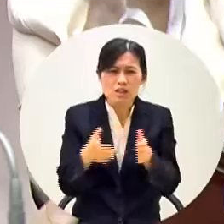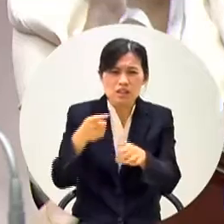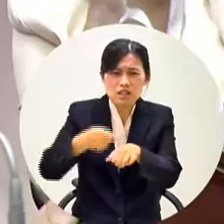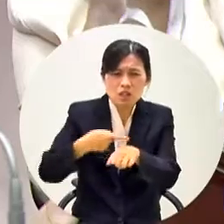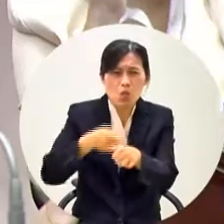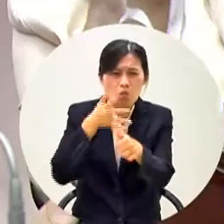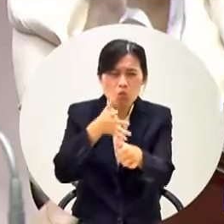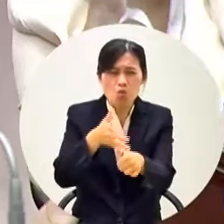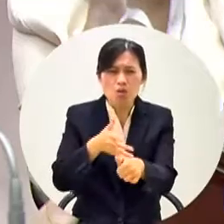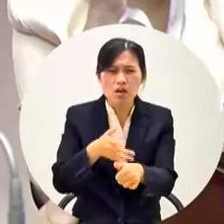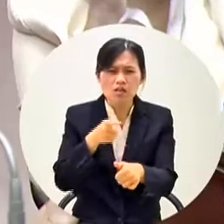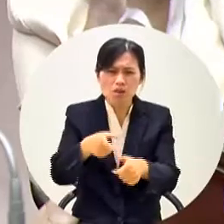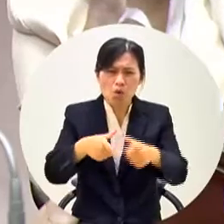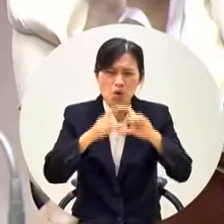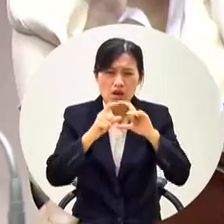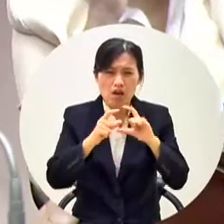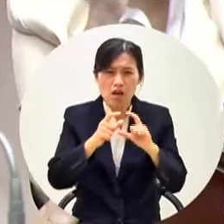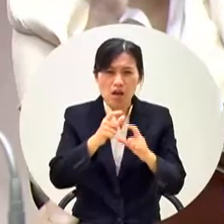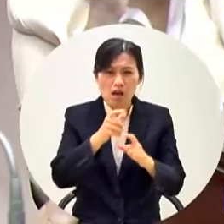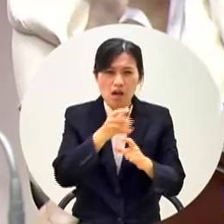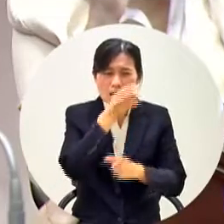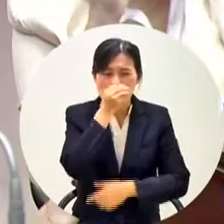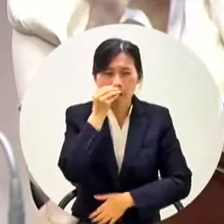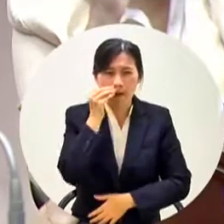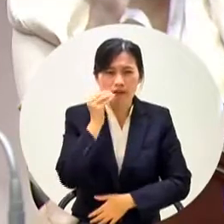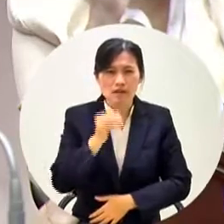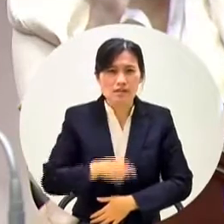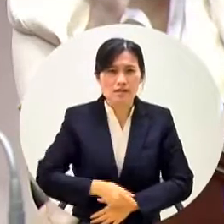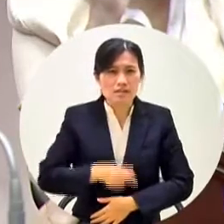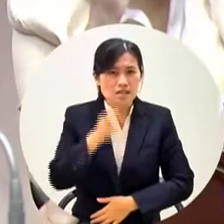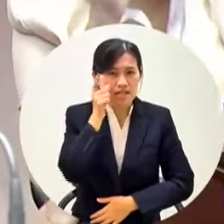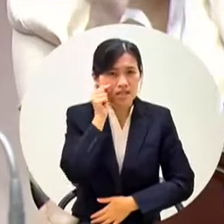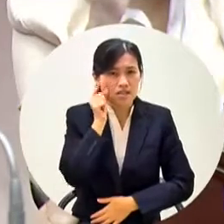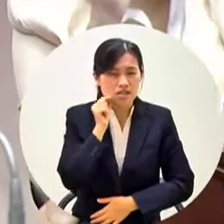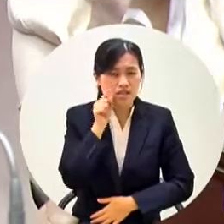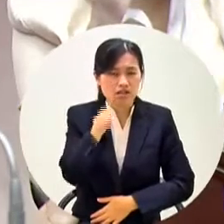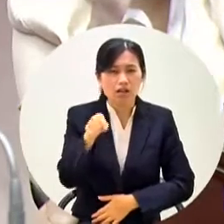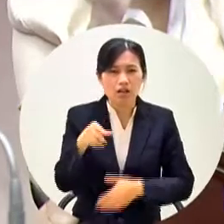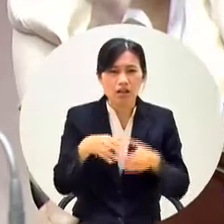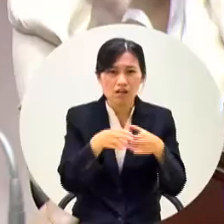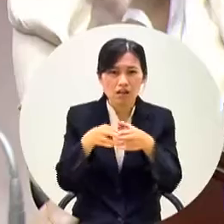可悲啊這樣的團隊好請問吳局長